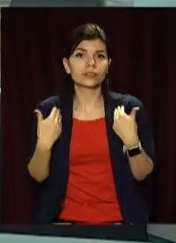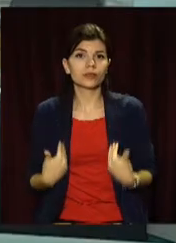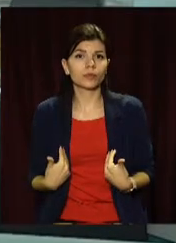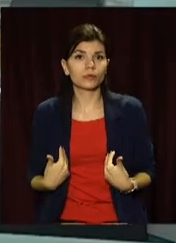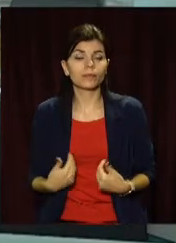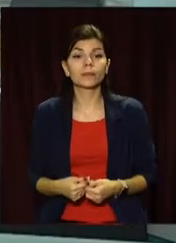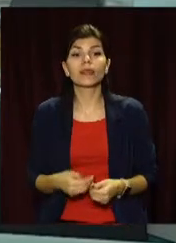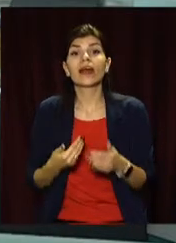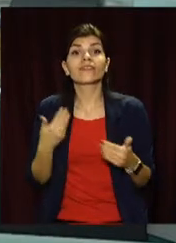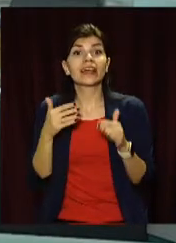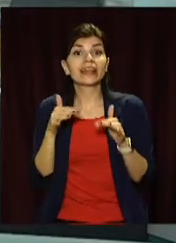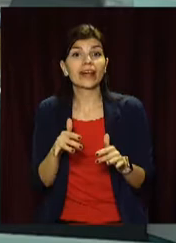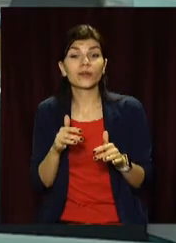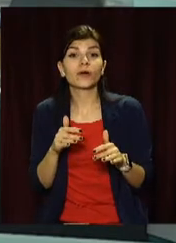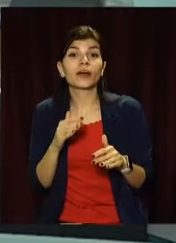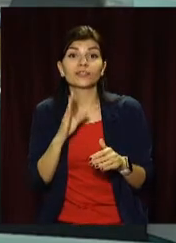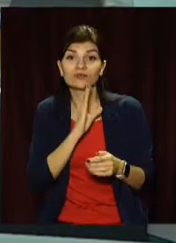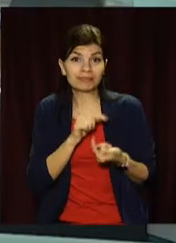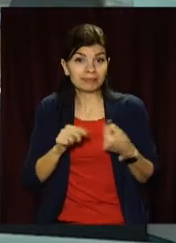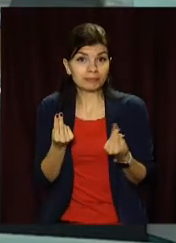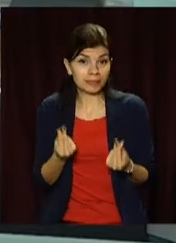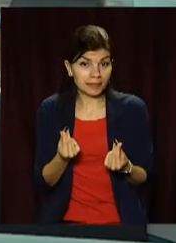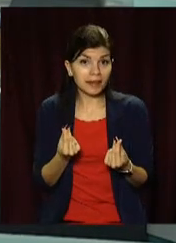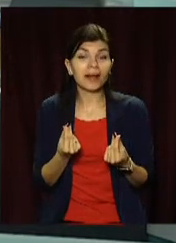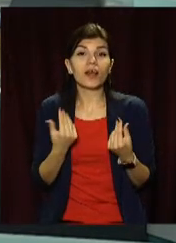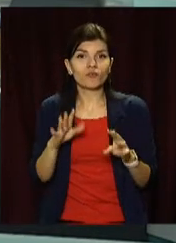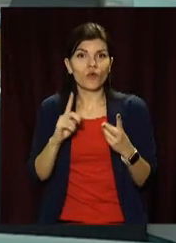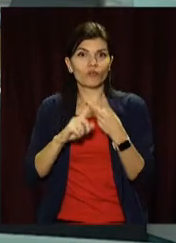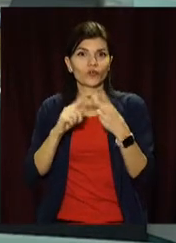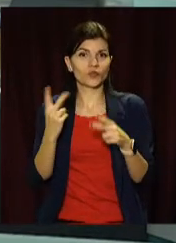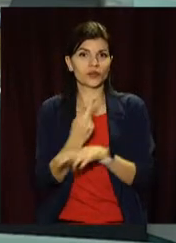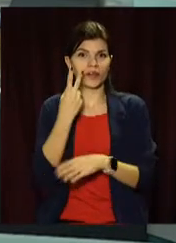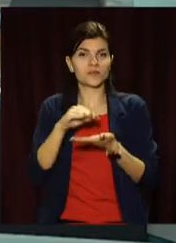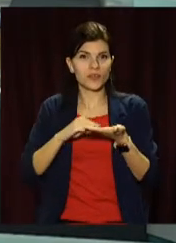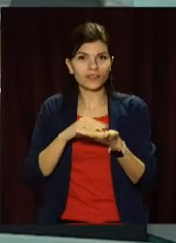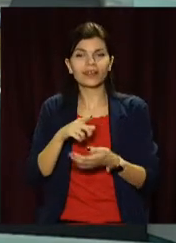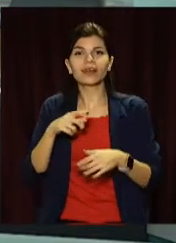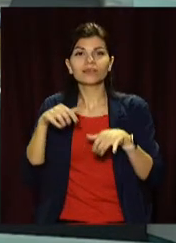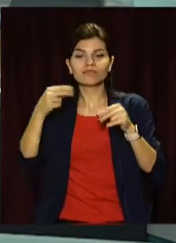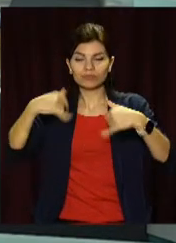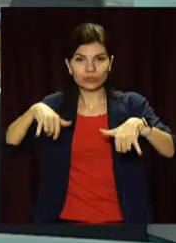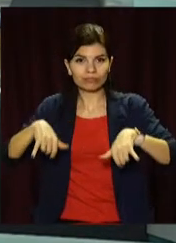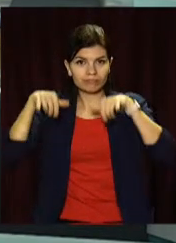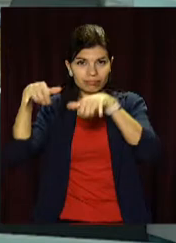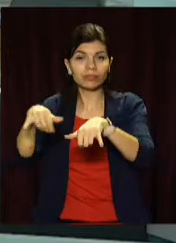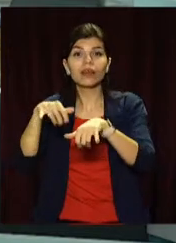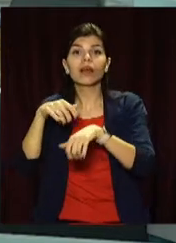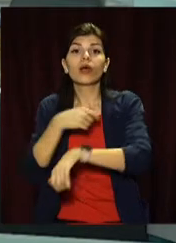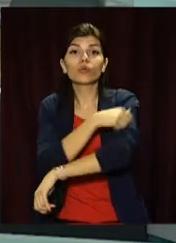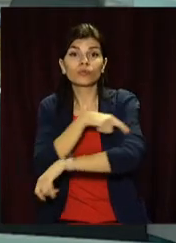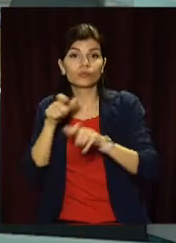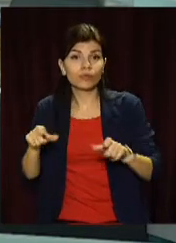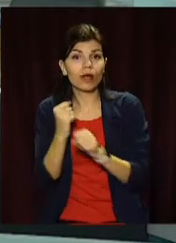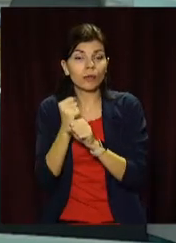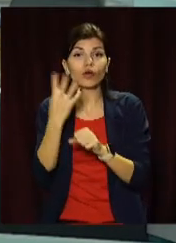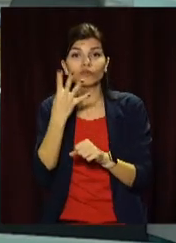Відділових жінок – медикам. Дніпровські бізнес-леді вже вдруге відвезли дві сотні пакунків медпрацівникам, які працюють з ковідними пацієнтами